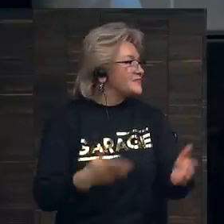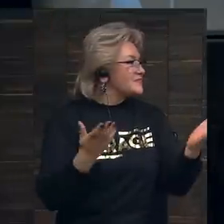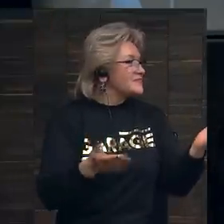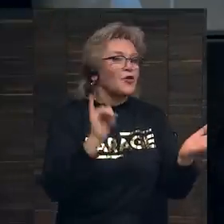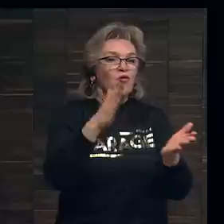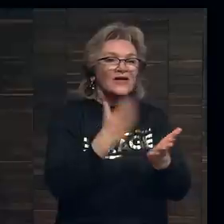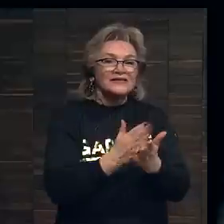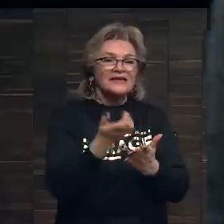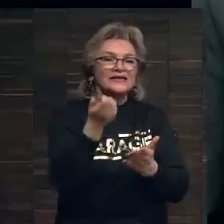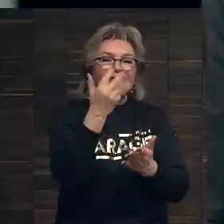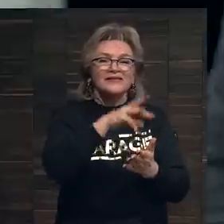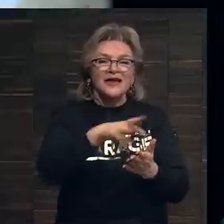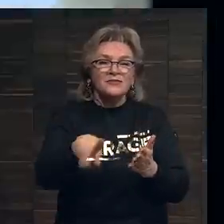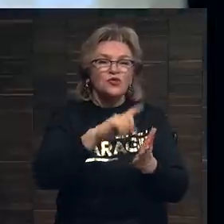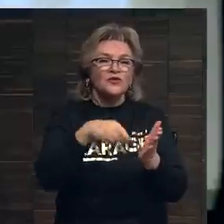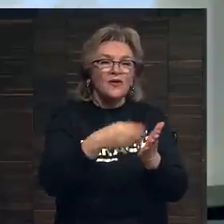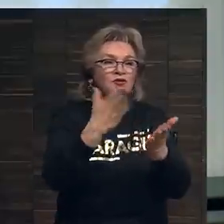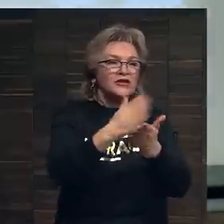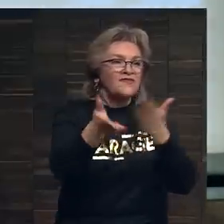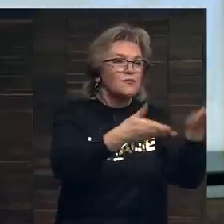У нас есть несколько минут на вопросы. Есть вопросы?